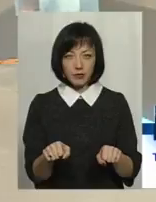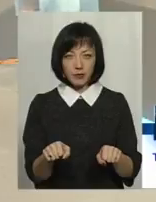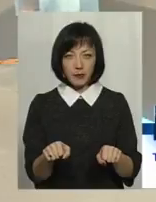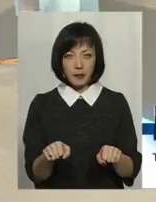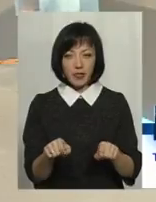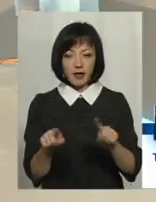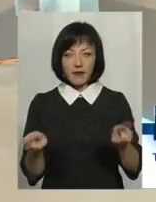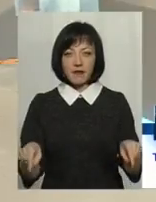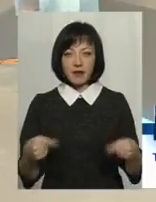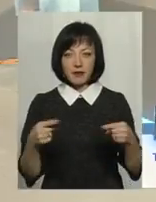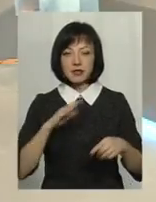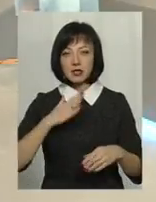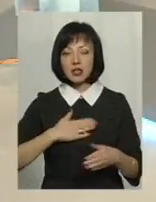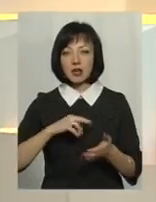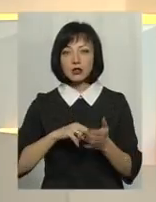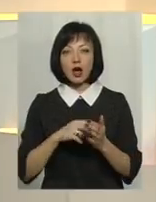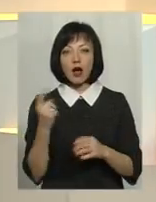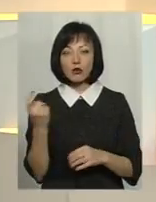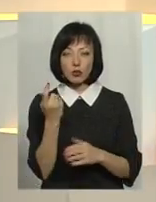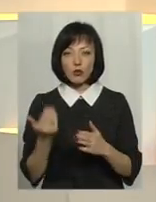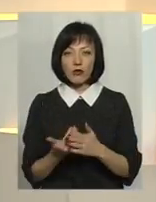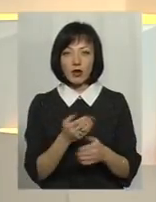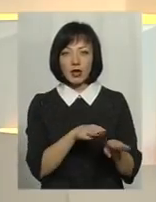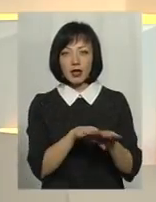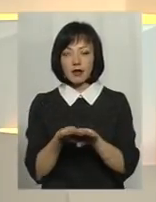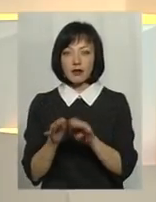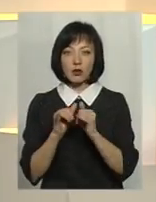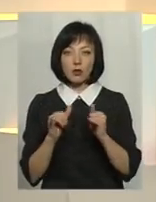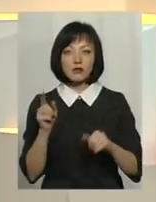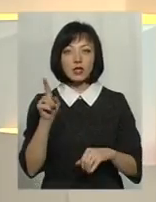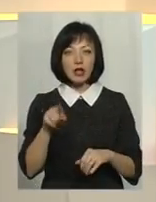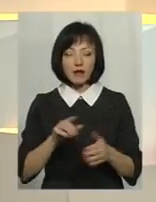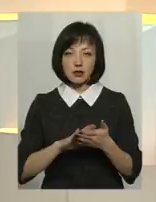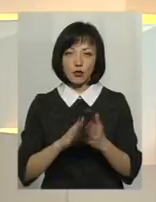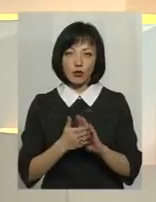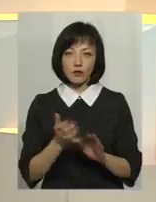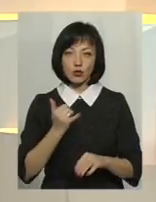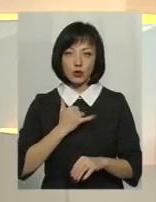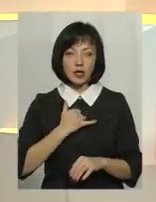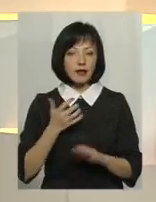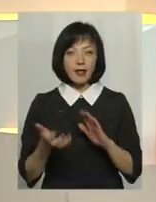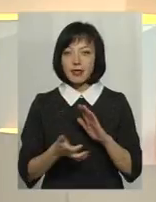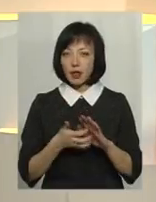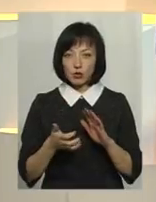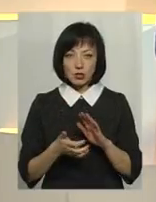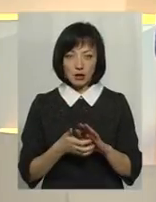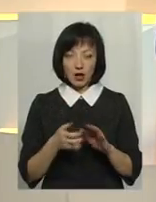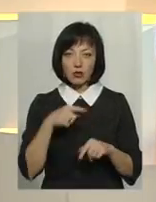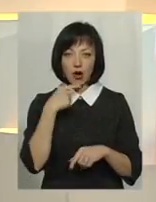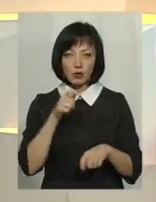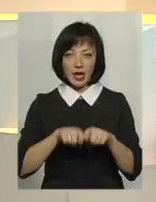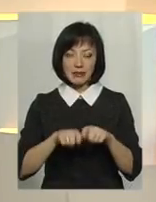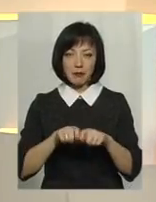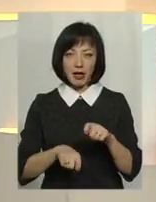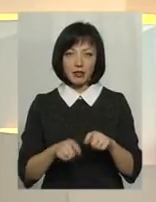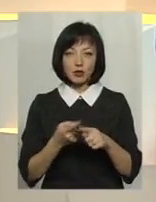економіку, наших підприємців на новий рівень розвитку, навіть за умови, що в нас недостатньо, як зазначають експерти,